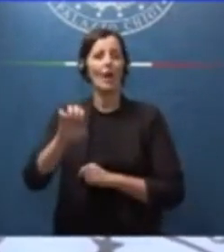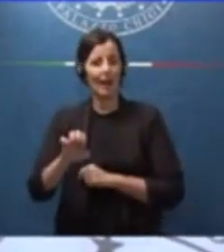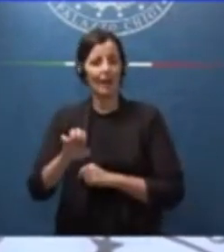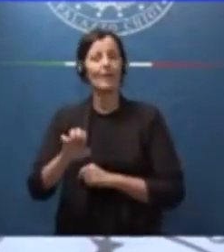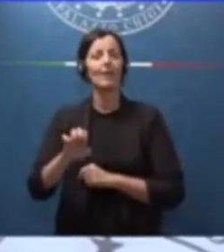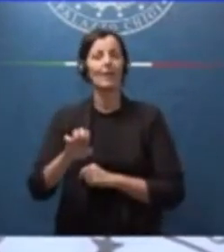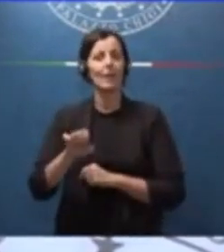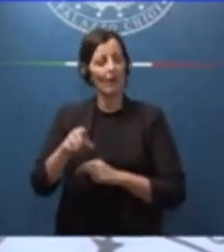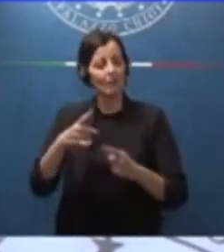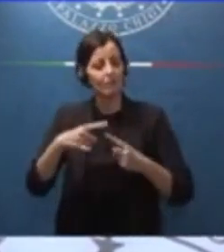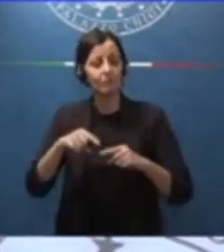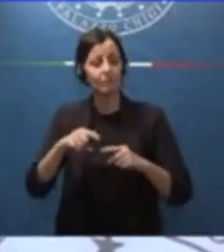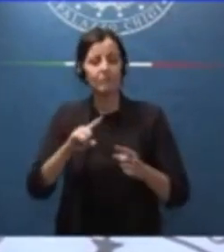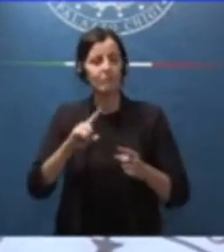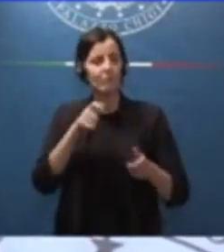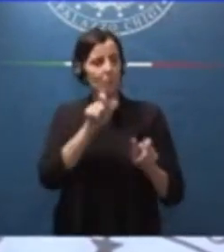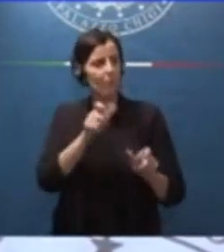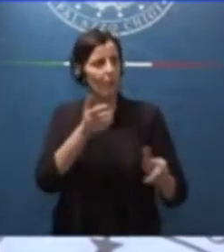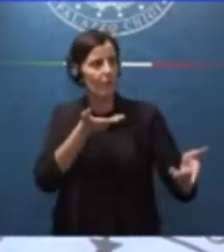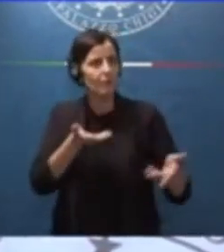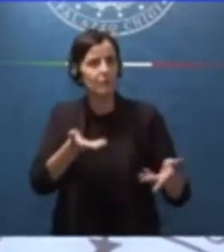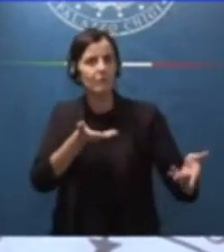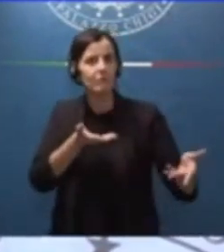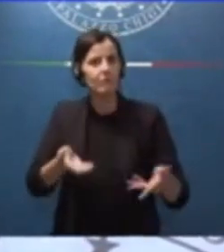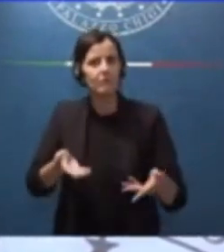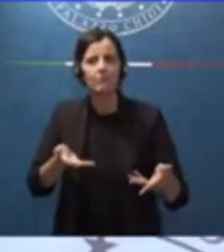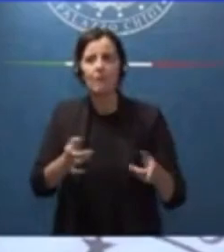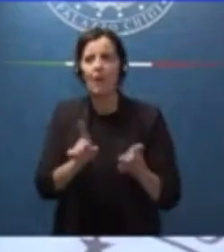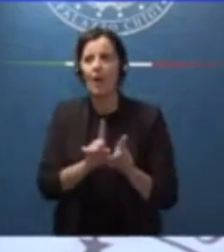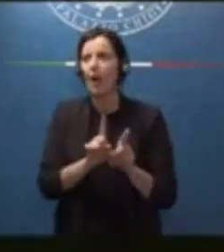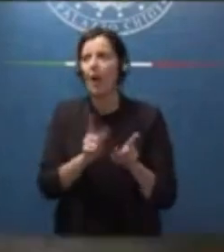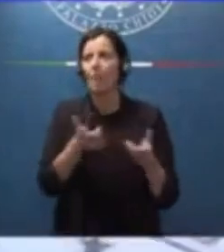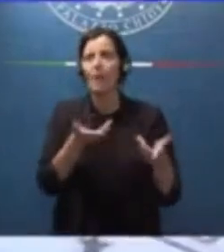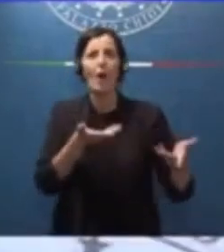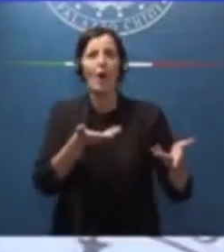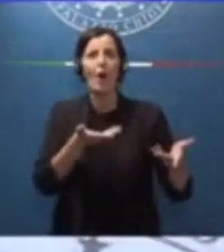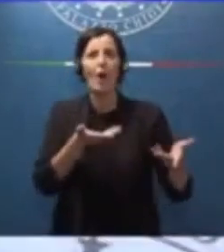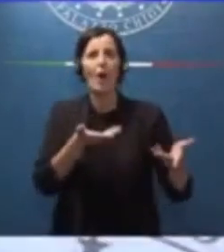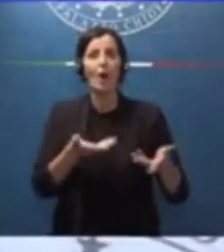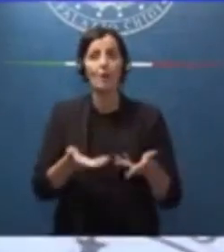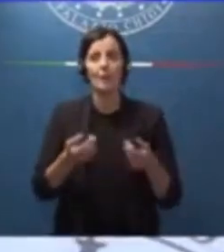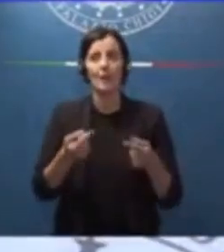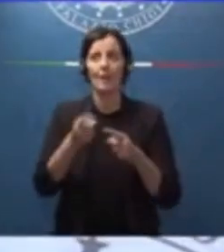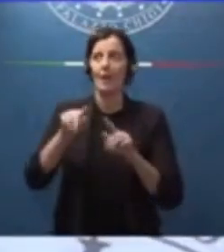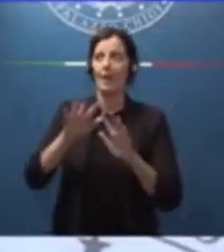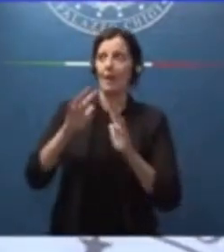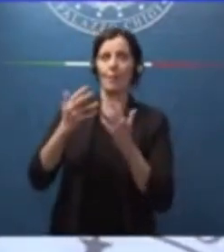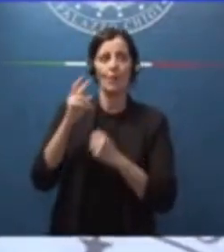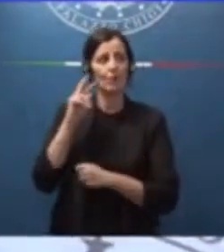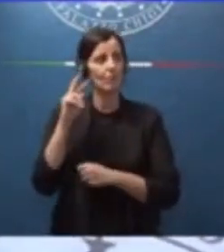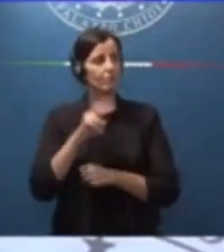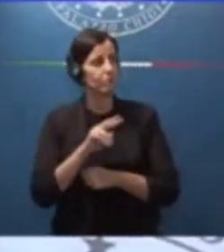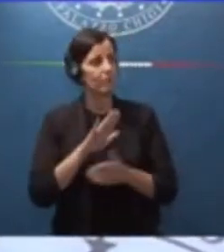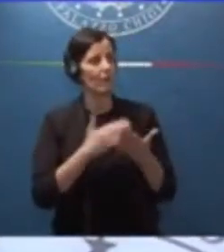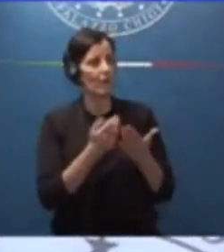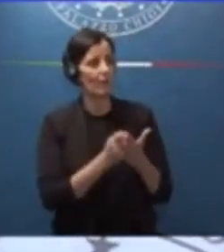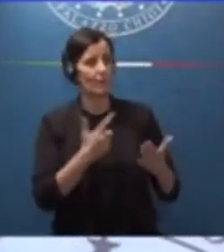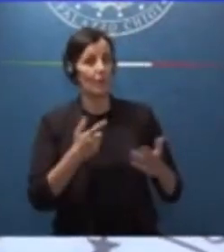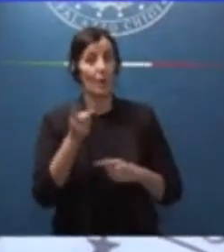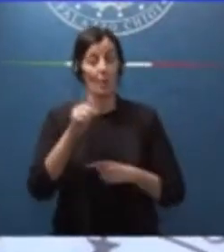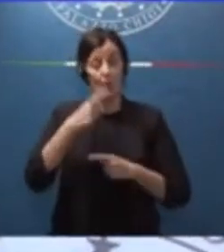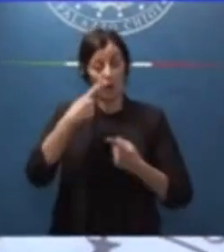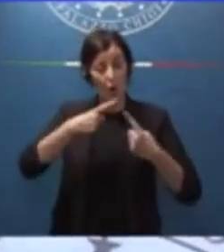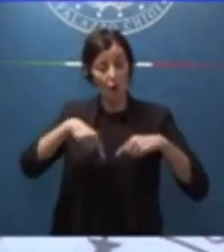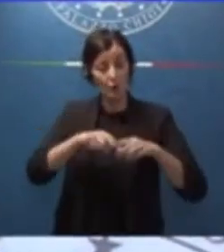trattati come gli ospiti che per il resto del mondo erano importantissimi. Per lui anche il Consiglio di Fabbrica della